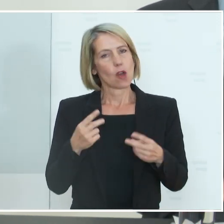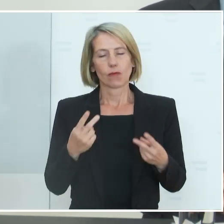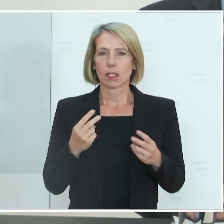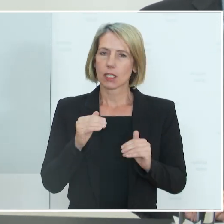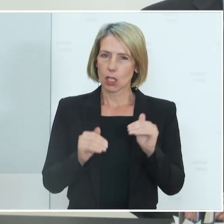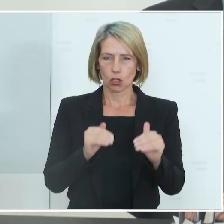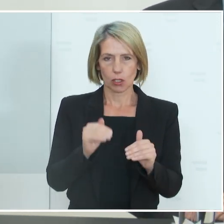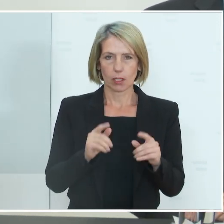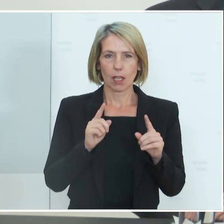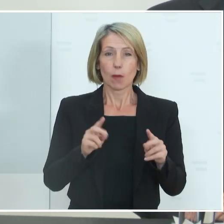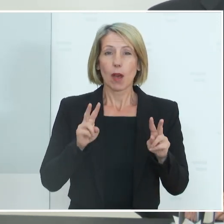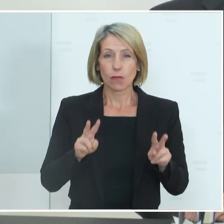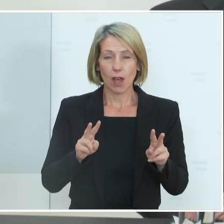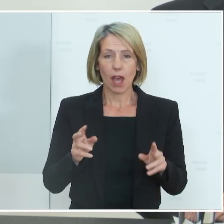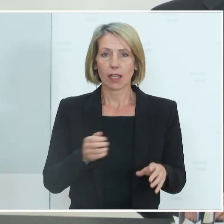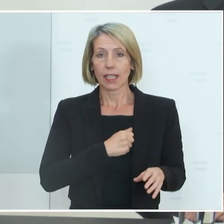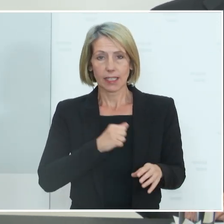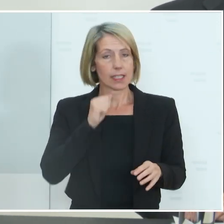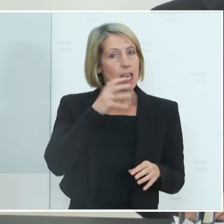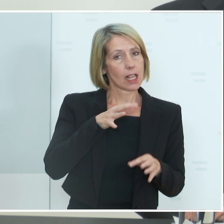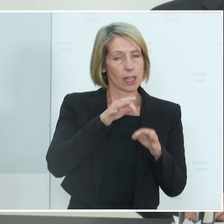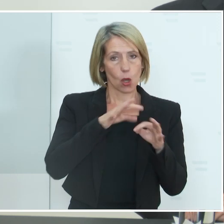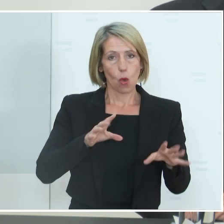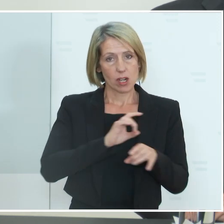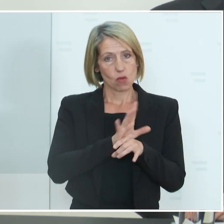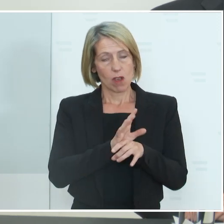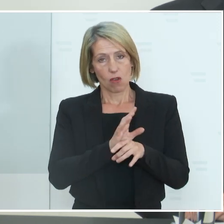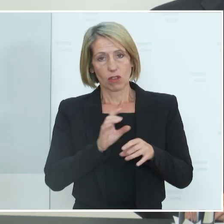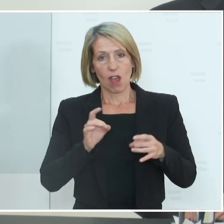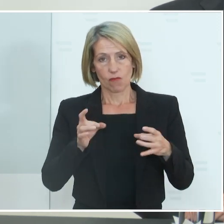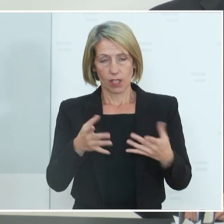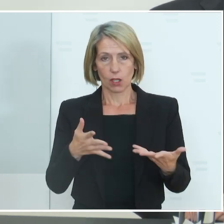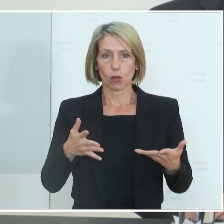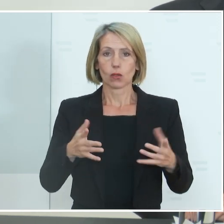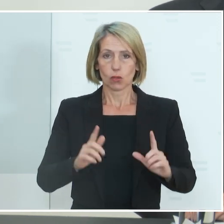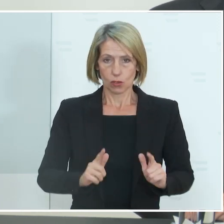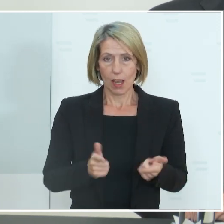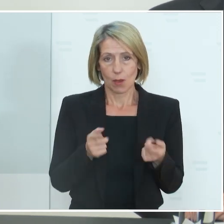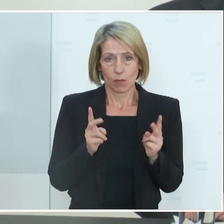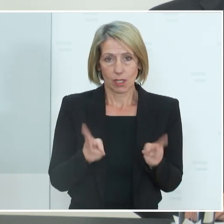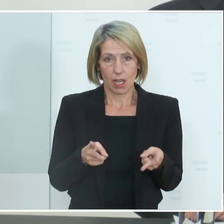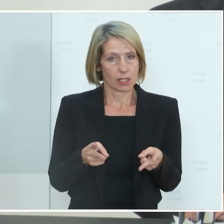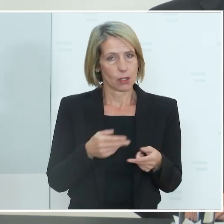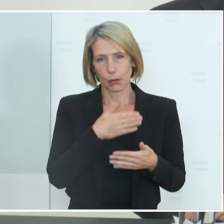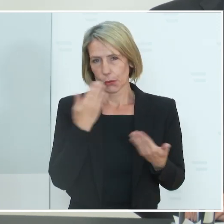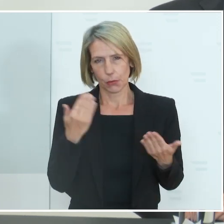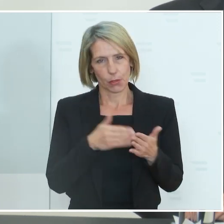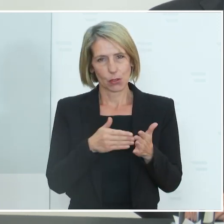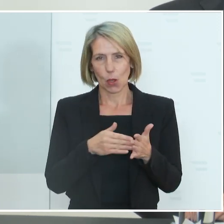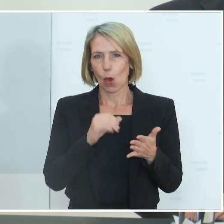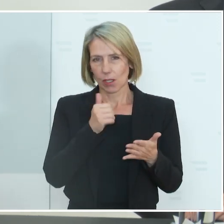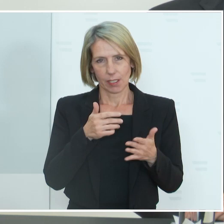das, was wir brauchen, um endlich wieder einen Alltag ohne Coronavirus und die dadurch notwendig gewordenen Schutzmaßnahmen